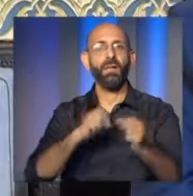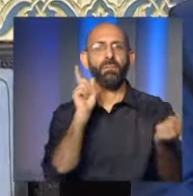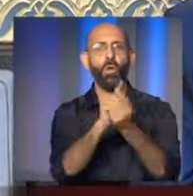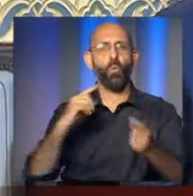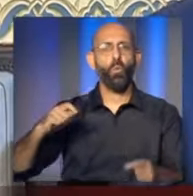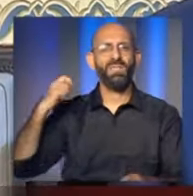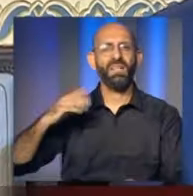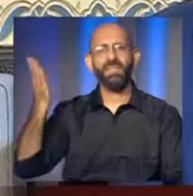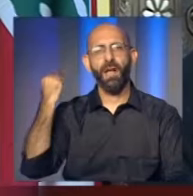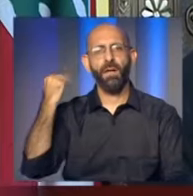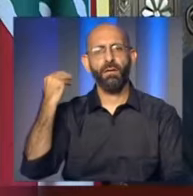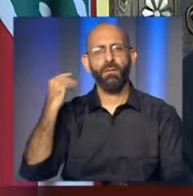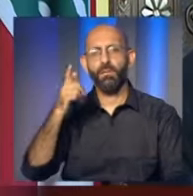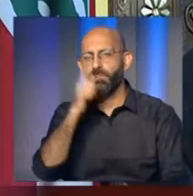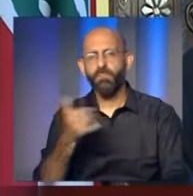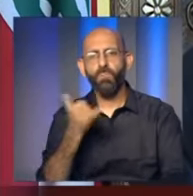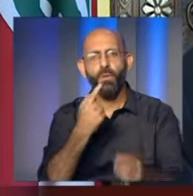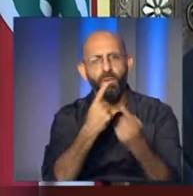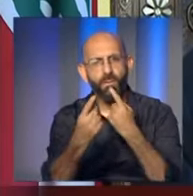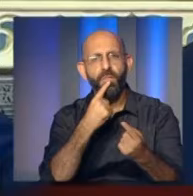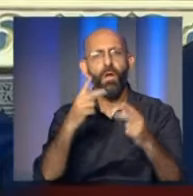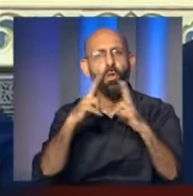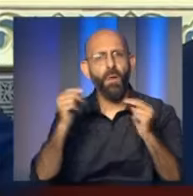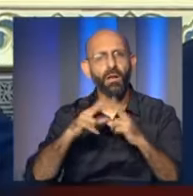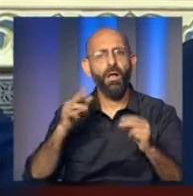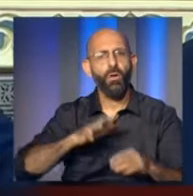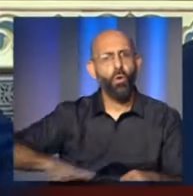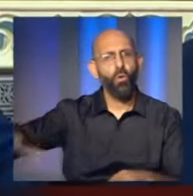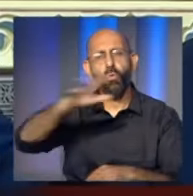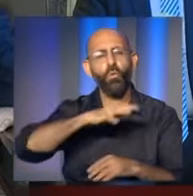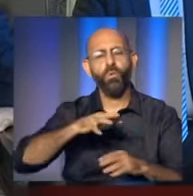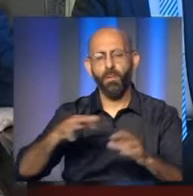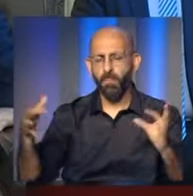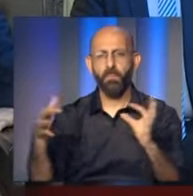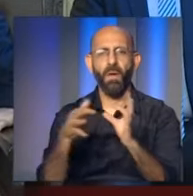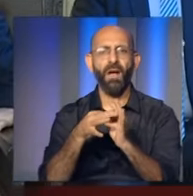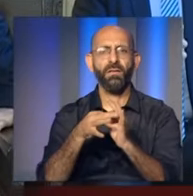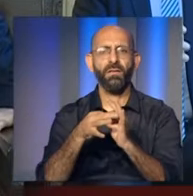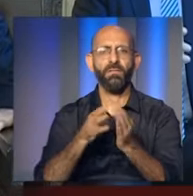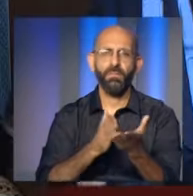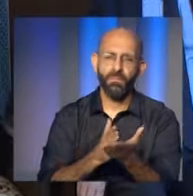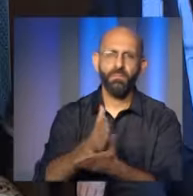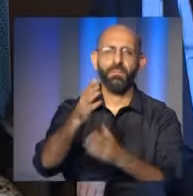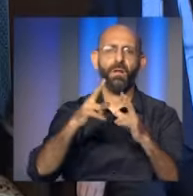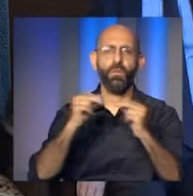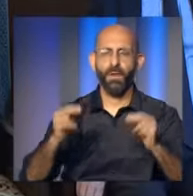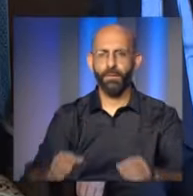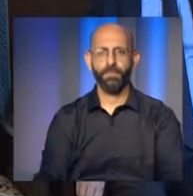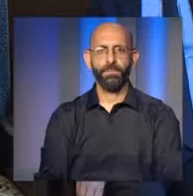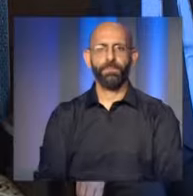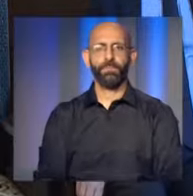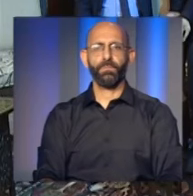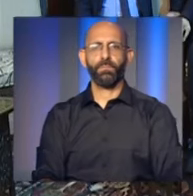الوزير السابق ميشيل فرعون الذي دعا للعودة إلى الثوابت وصولا إلى ما نسميه حياد لبنان والنائي بالنفس